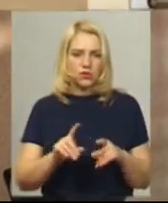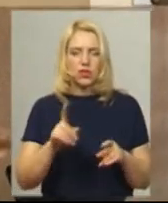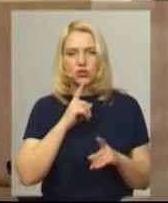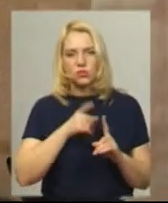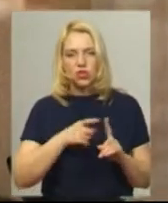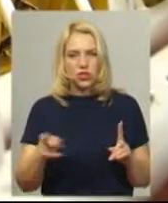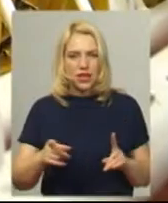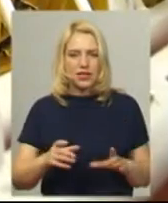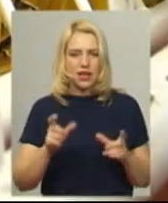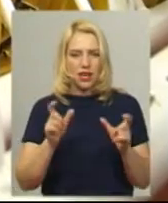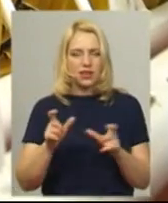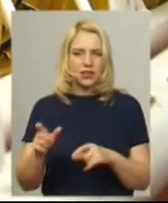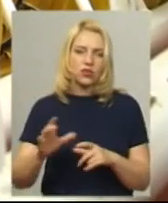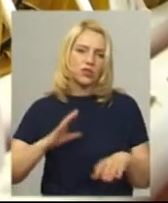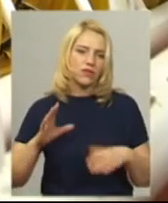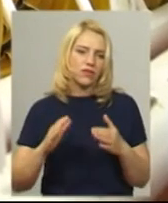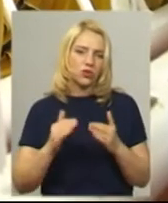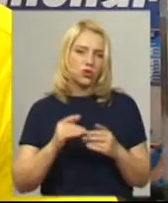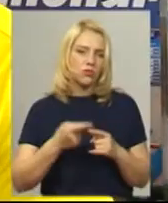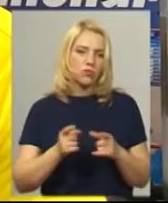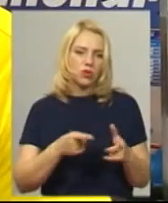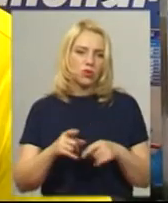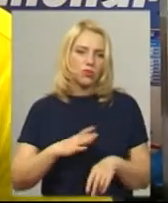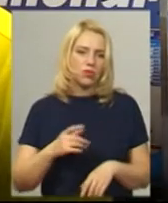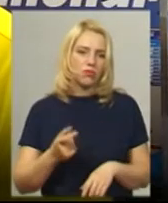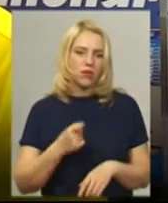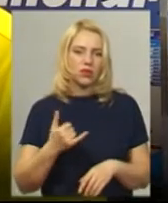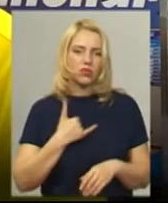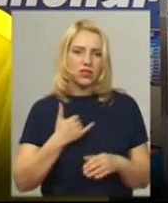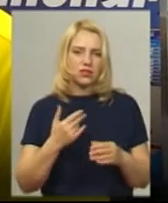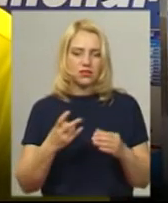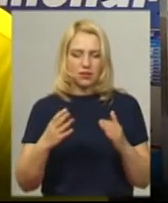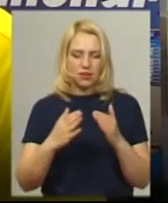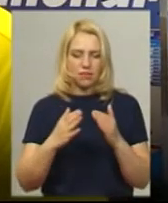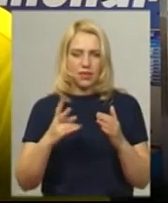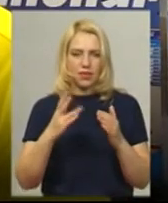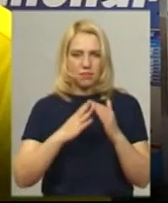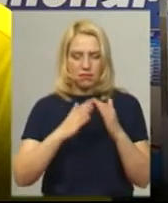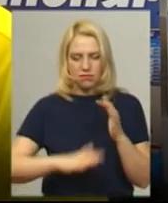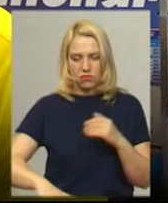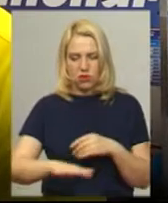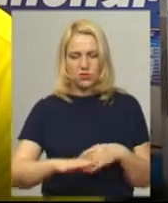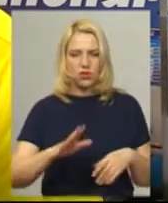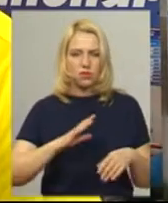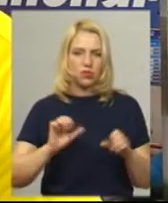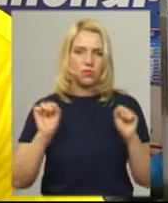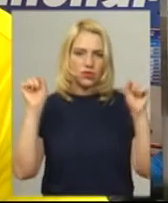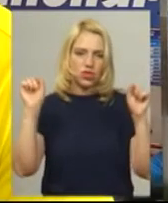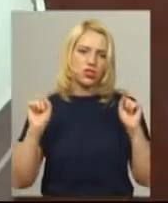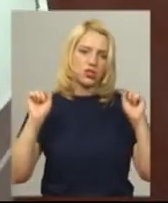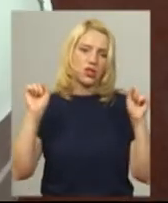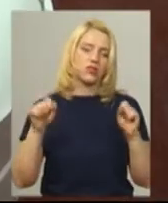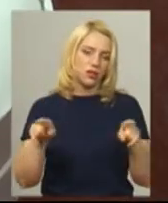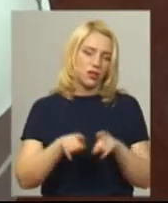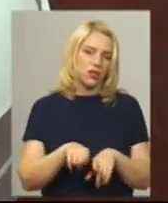карантину тренувався вдома, та такої підготовки було замало. У нас подвір'я, ми на подвір'я поставили штангу, зробили які помістики тренувалися.